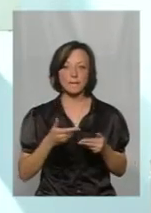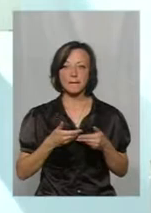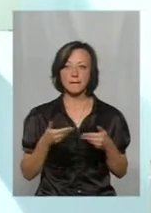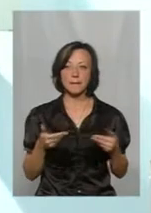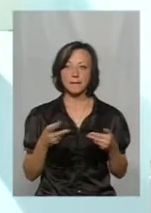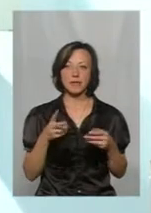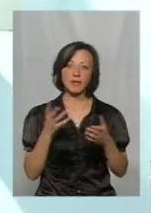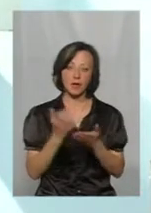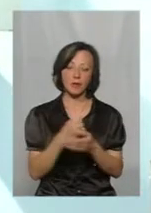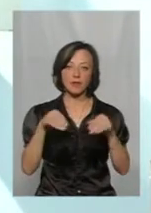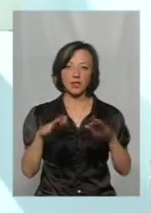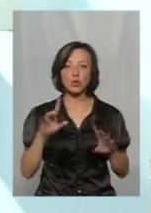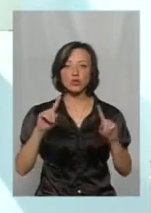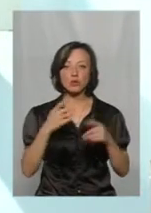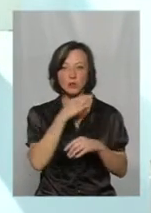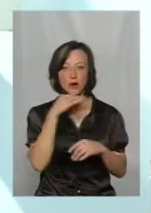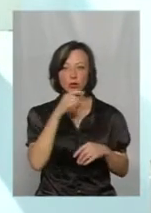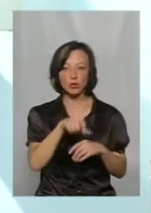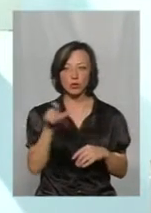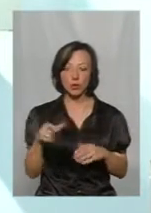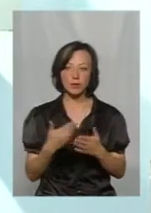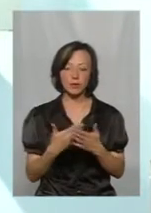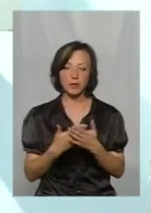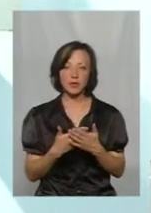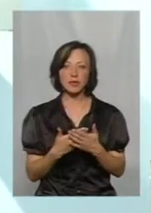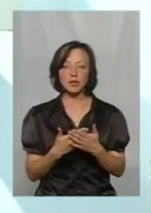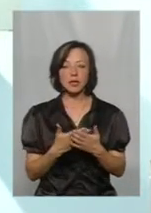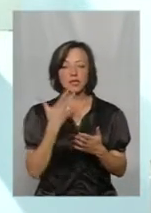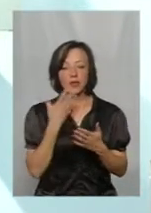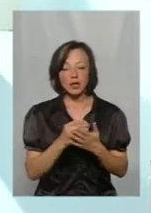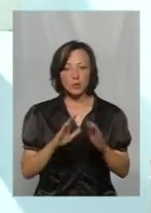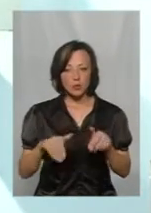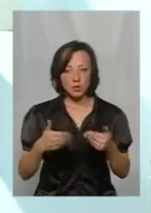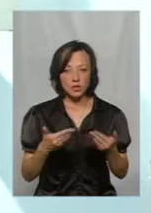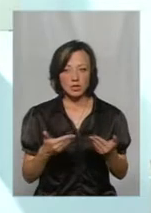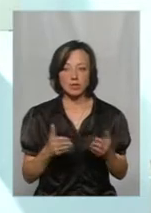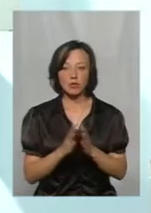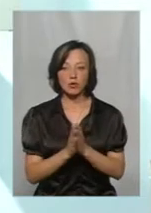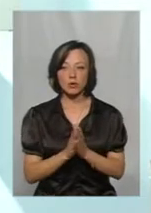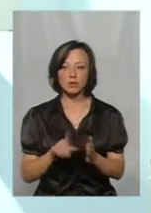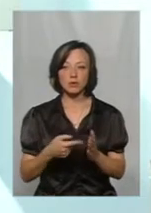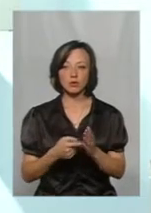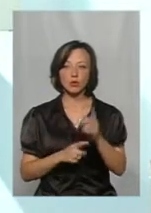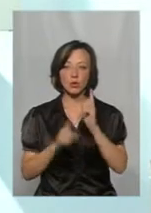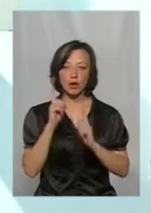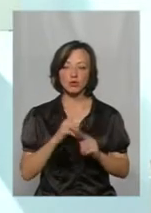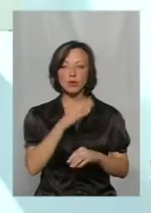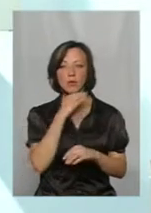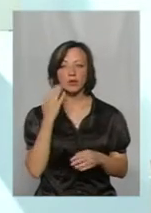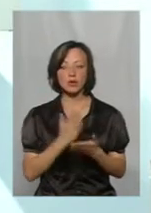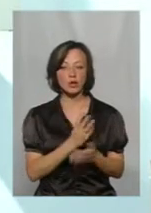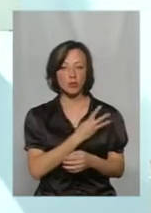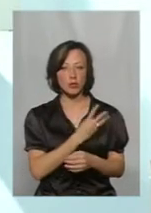знайдемо вирішення питань. Якщо вже дійсно буде дуже багато людей, ми от ставимо свої пропозиції, просимо міську раду, тому що є дуже багато